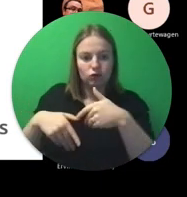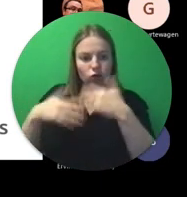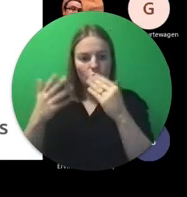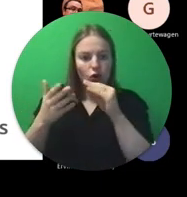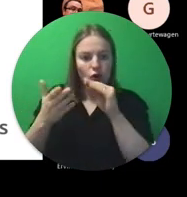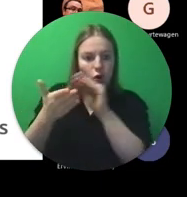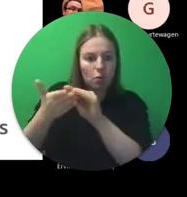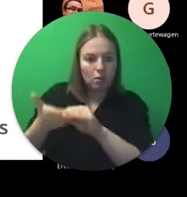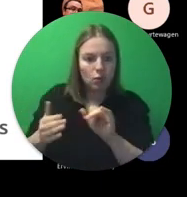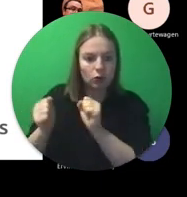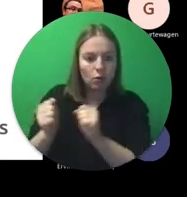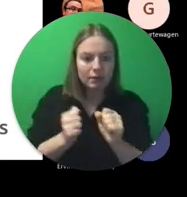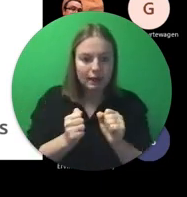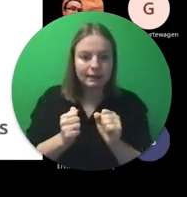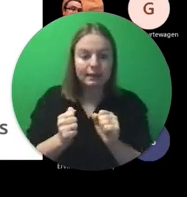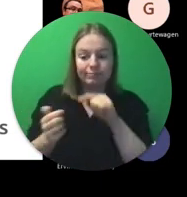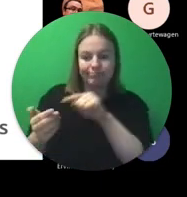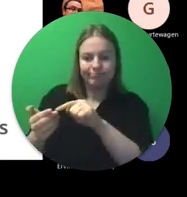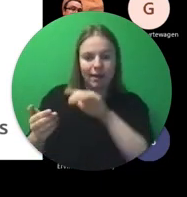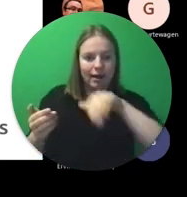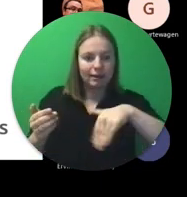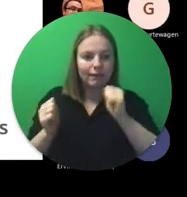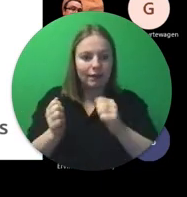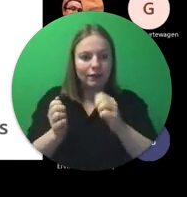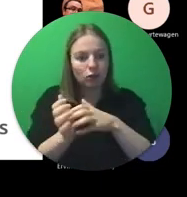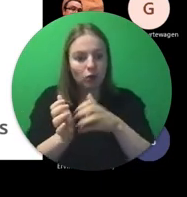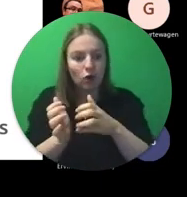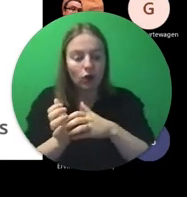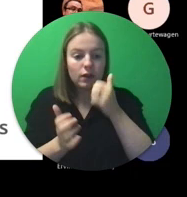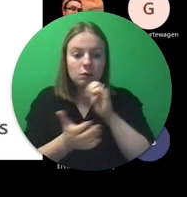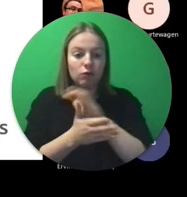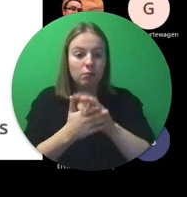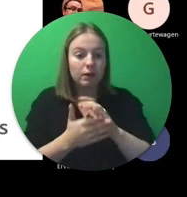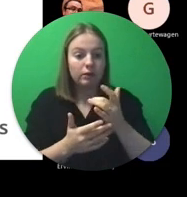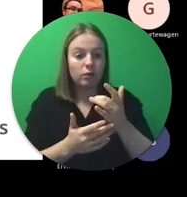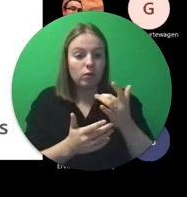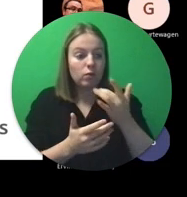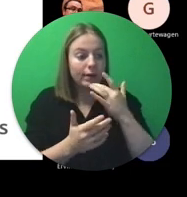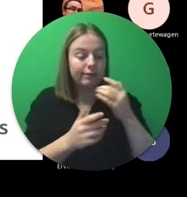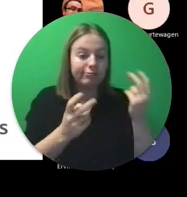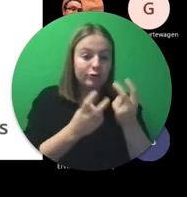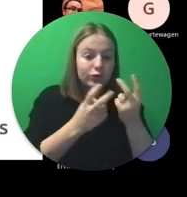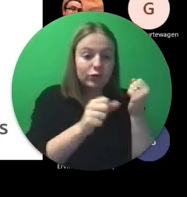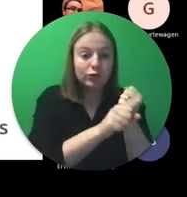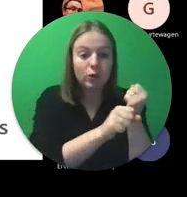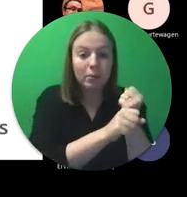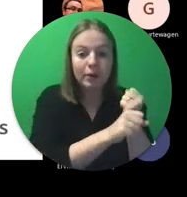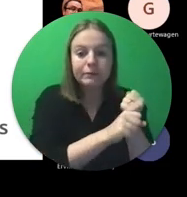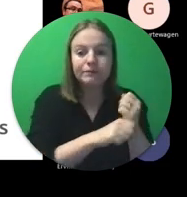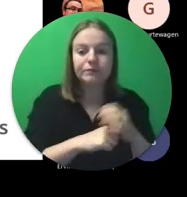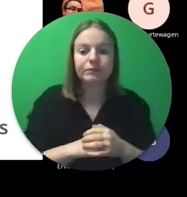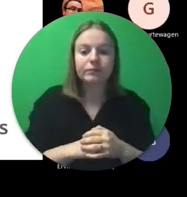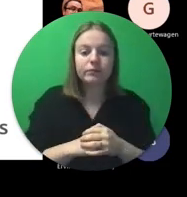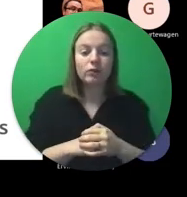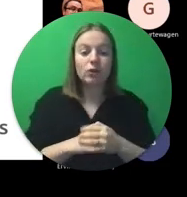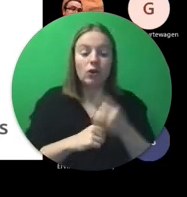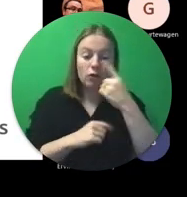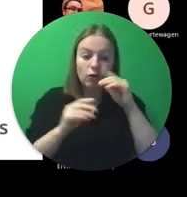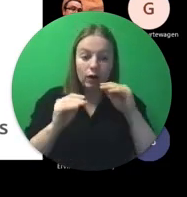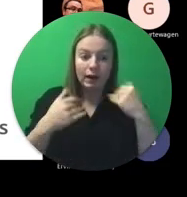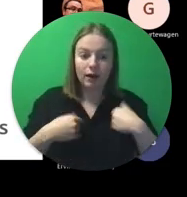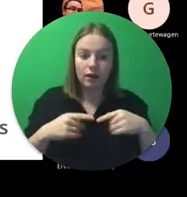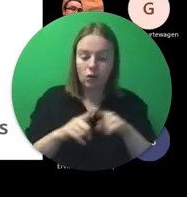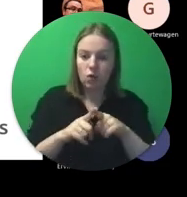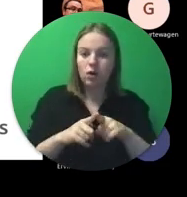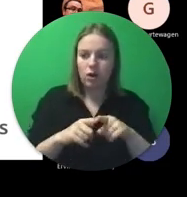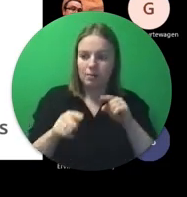omschreven staan. Want ze kunnen het daarna gaan gebruiken als ze naar de arbeidsmarkt gaan. En als leerkracht zelf, het is een